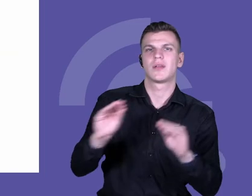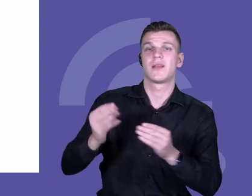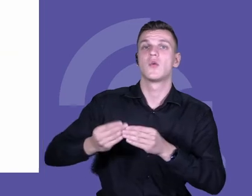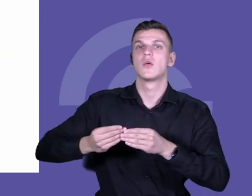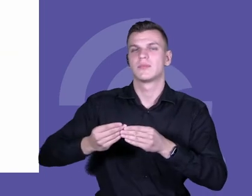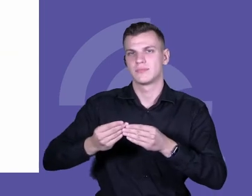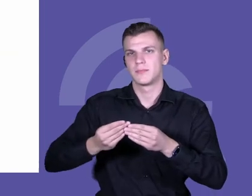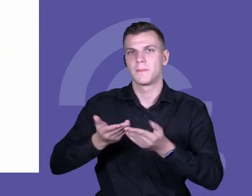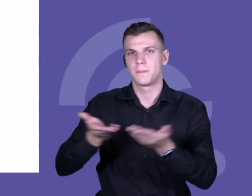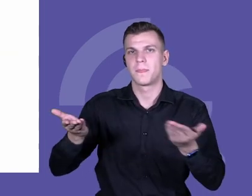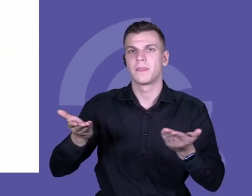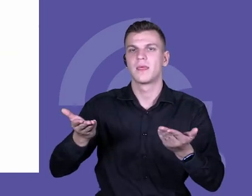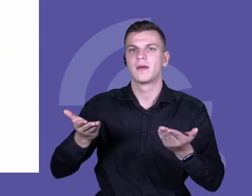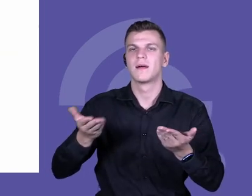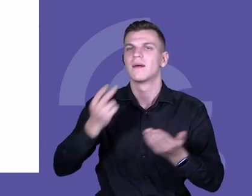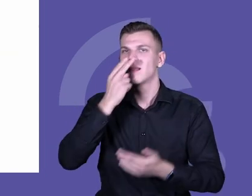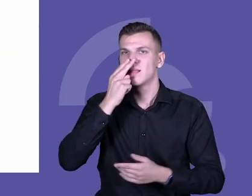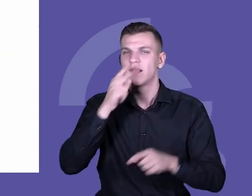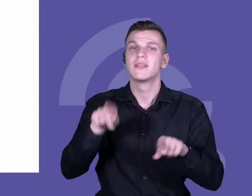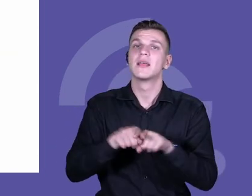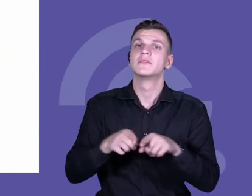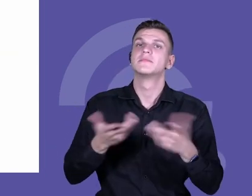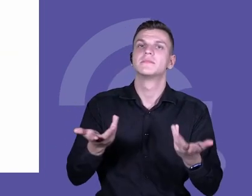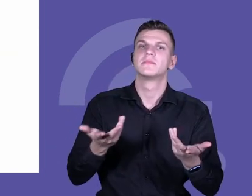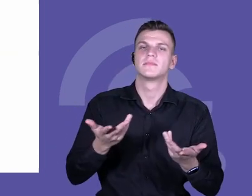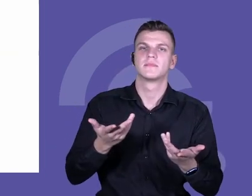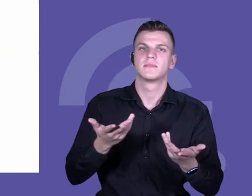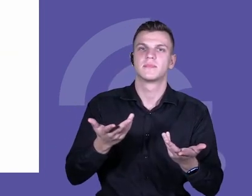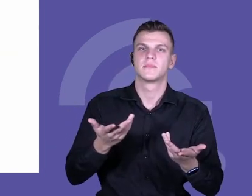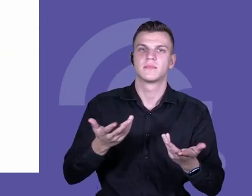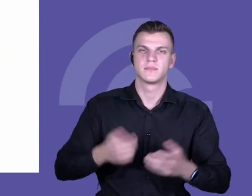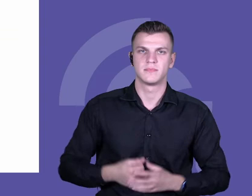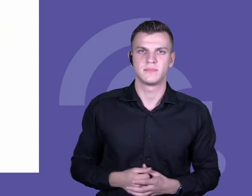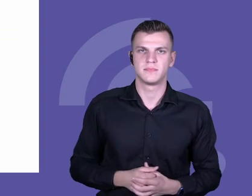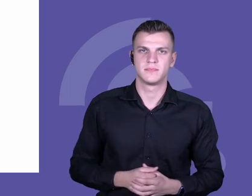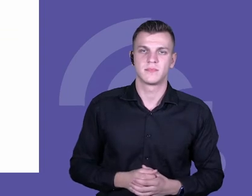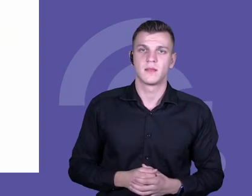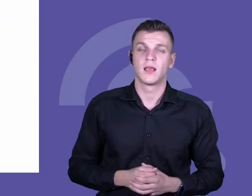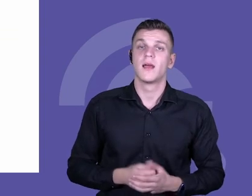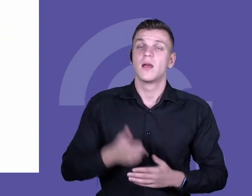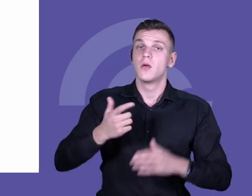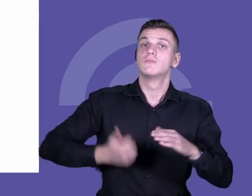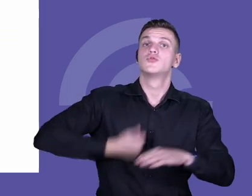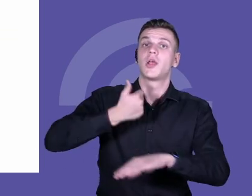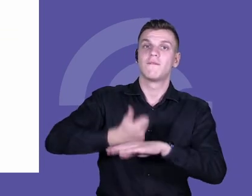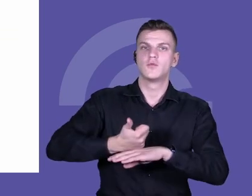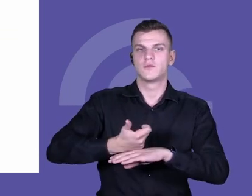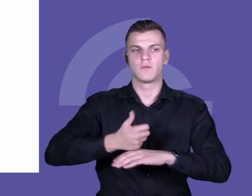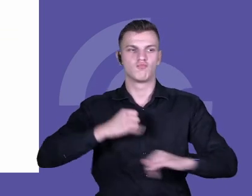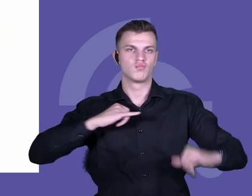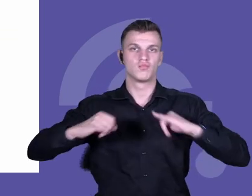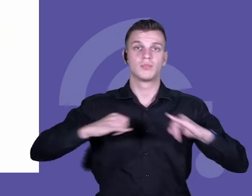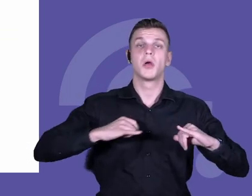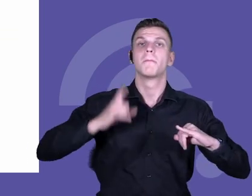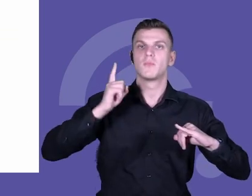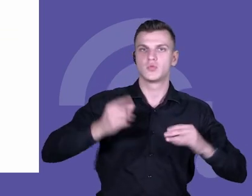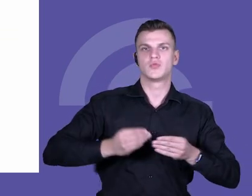wysokie wyniki, to jest również skupienie się nad rozwojem przywództwa. To jest przywództwo, często